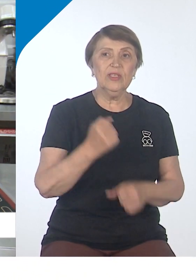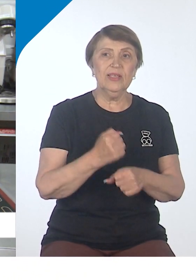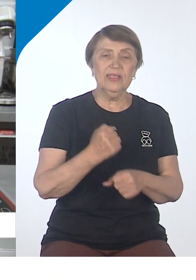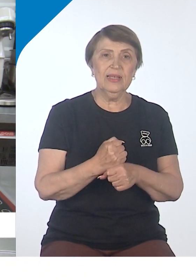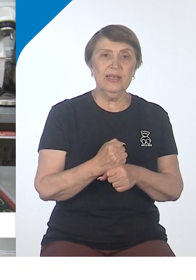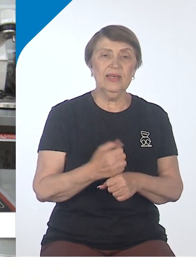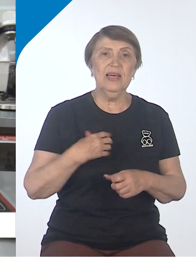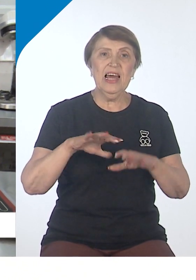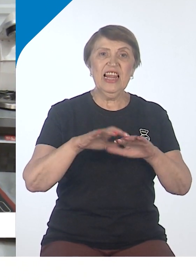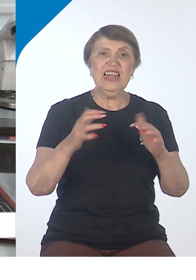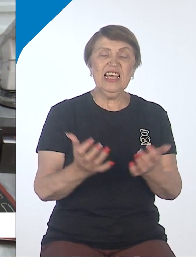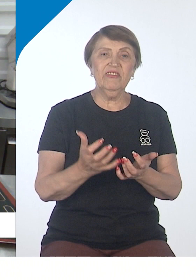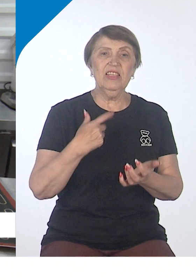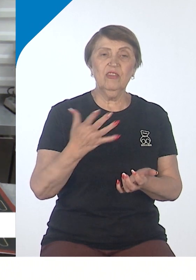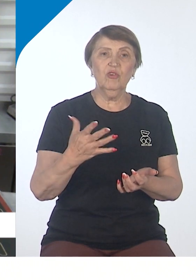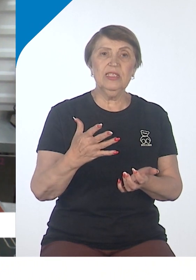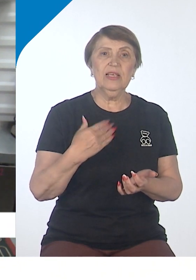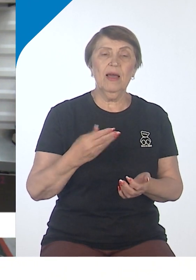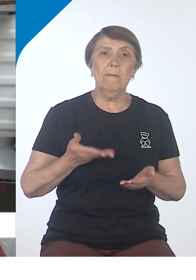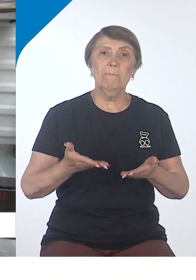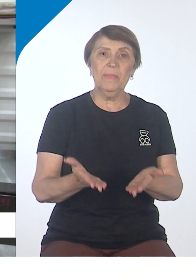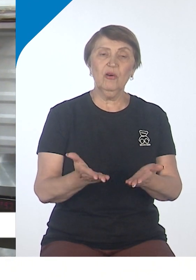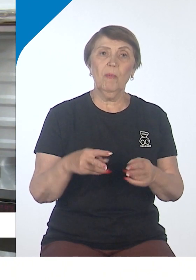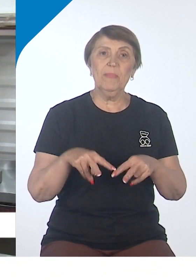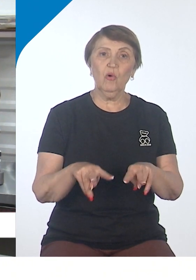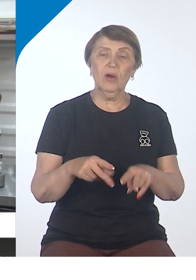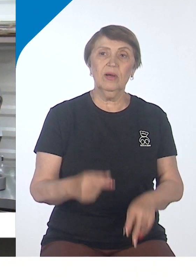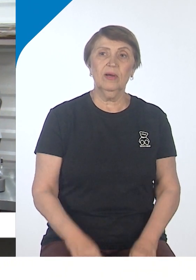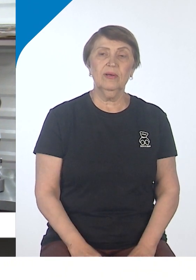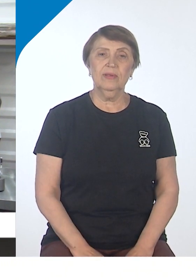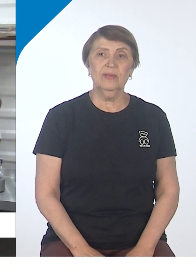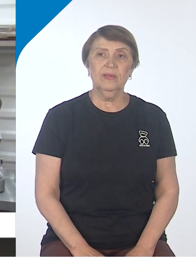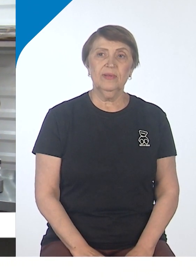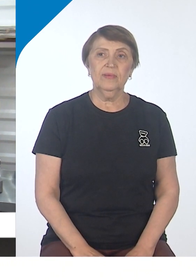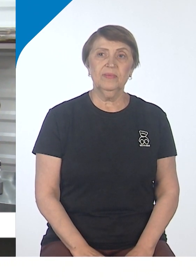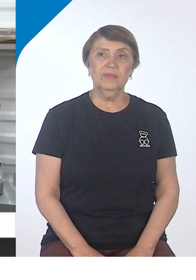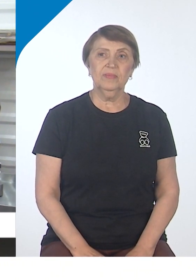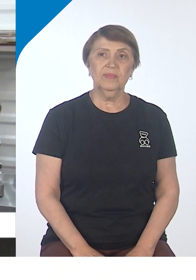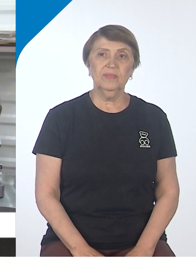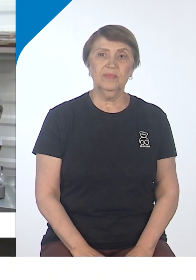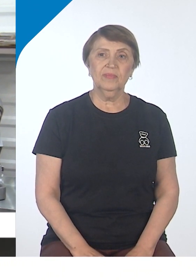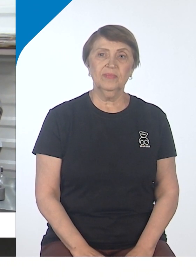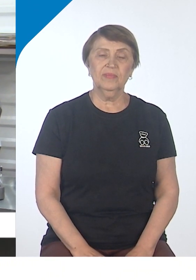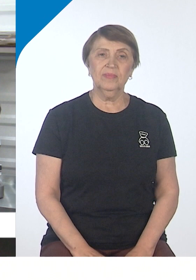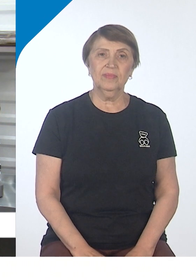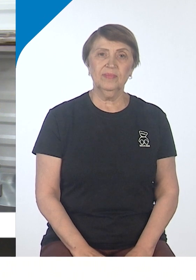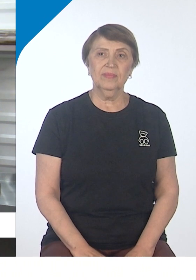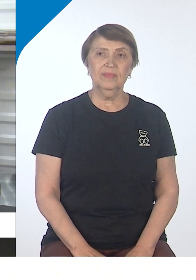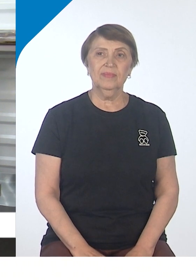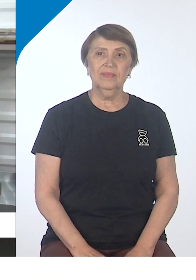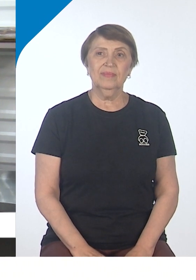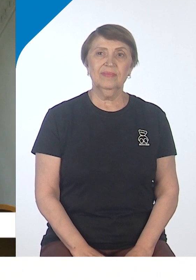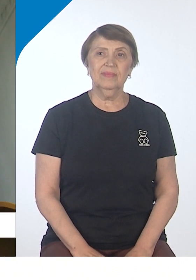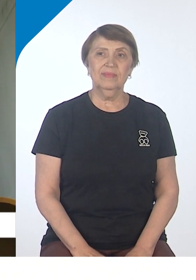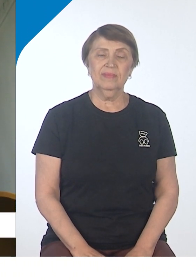пирог с грушей и заварной начинкой с маракуйя и корицей. У меня